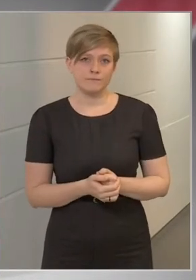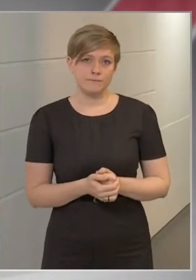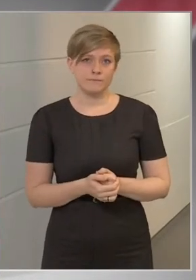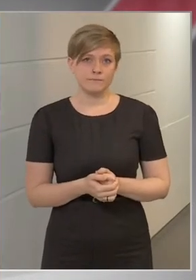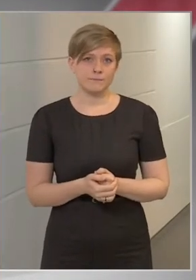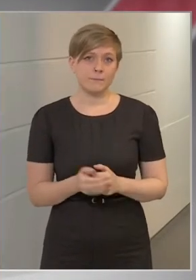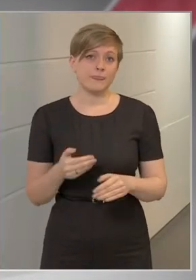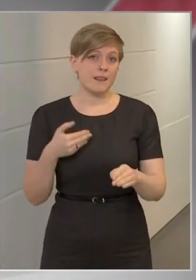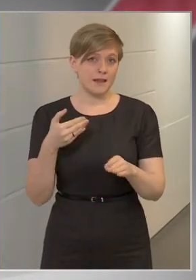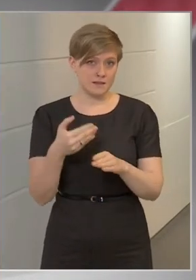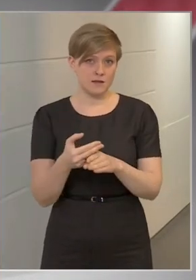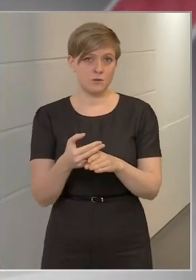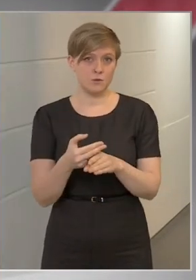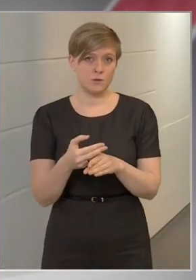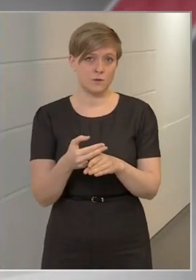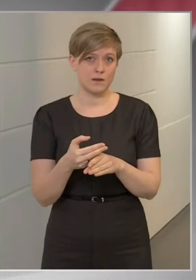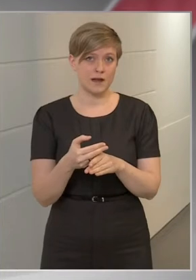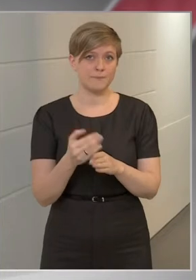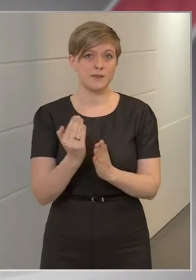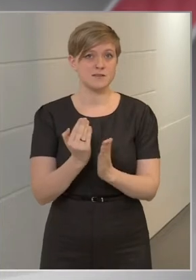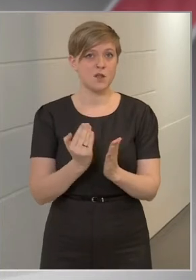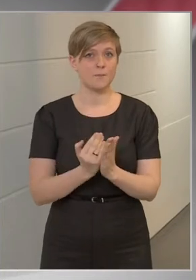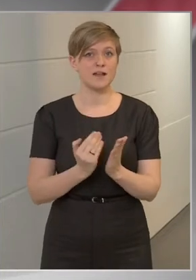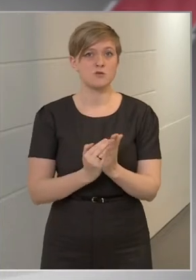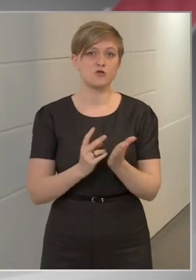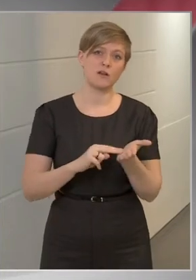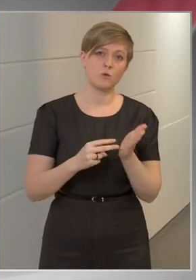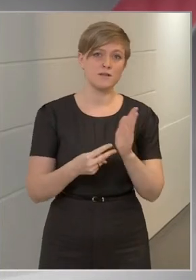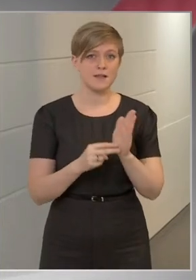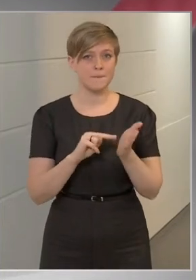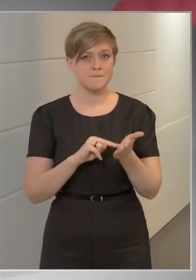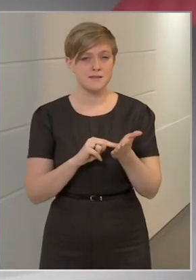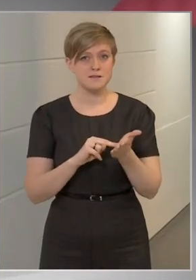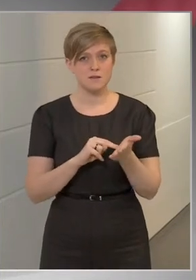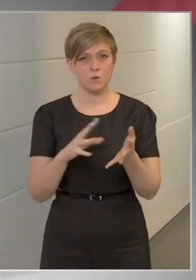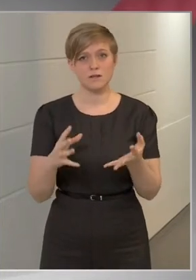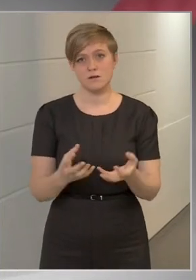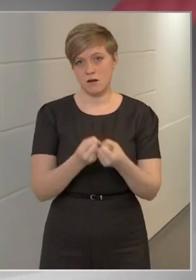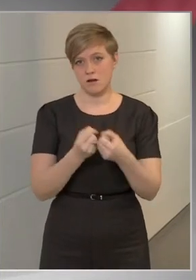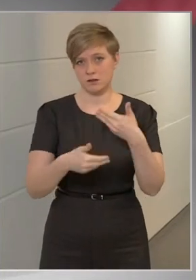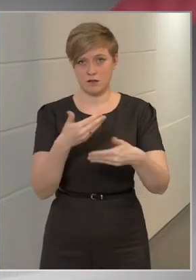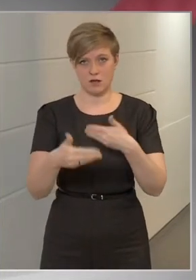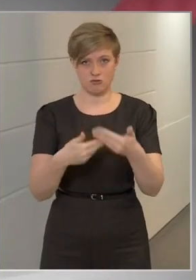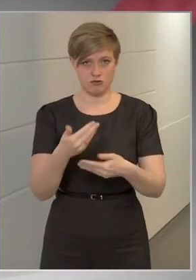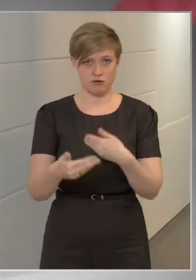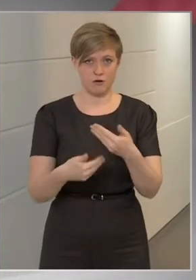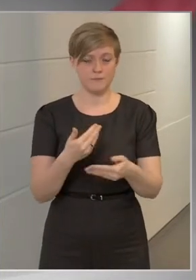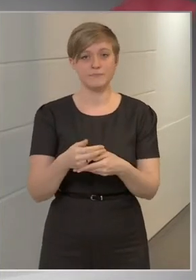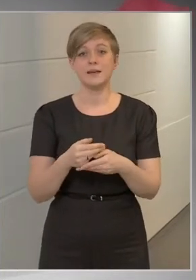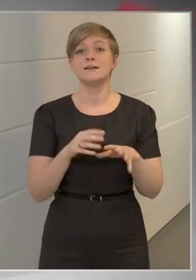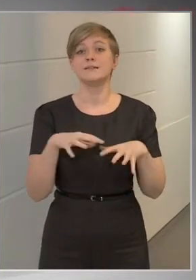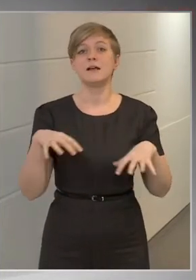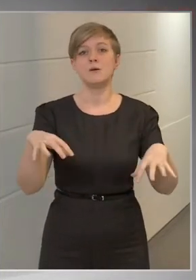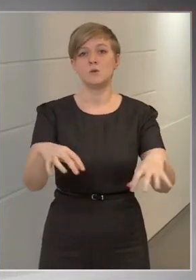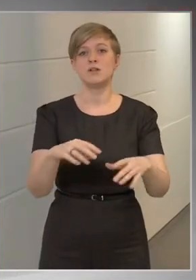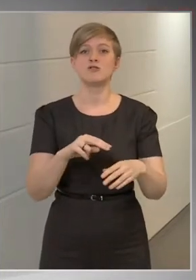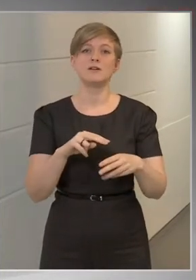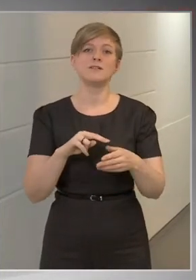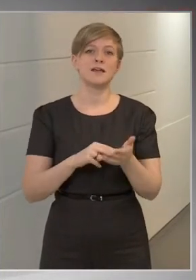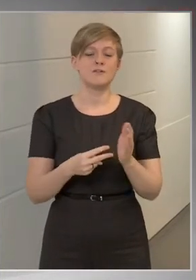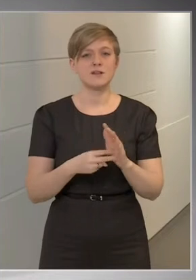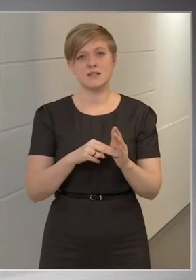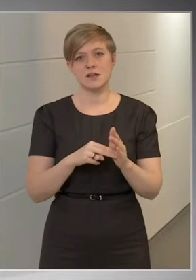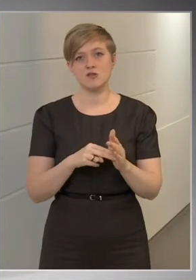Egyenlőre egy szabályozási koncepció kialakítása zajlik, amiben a település tervezési